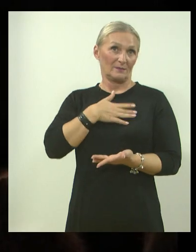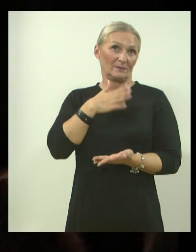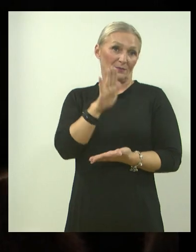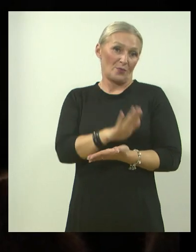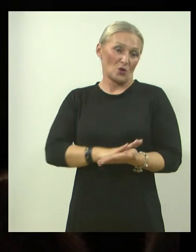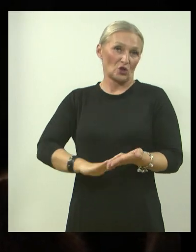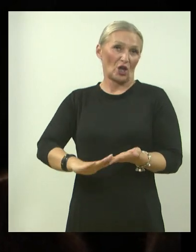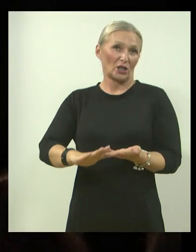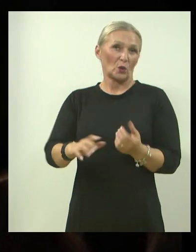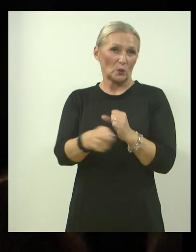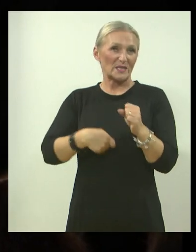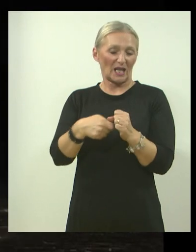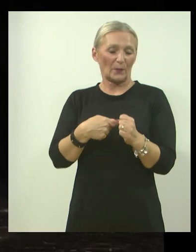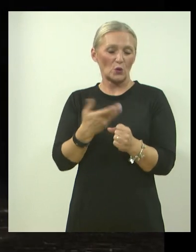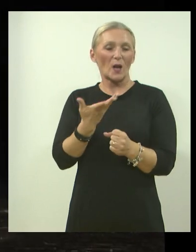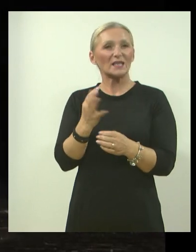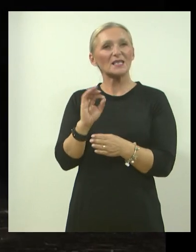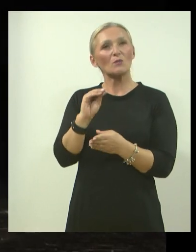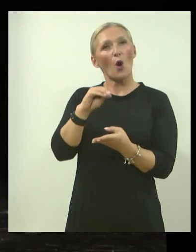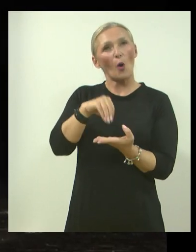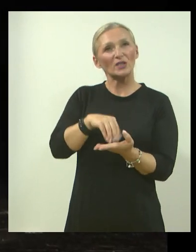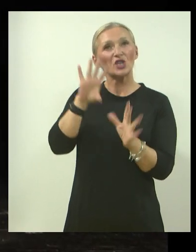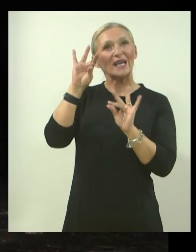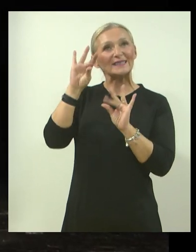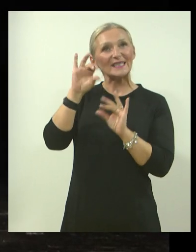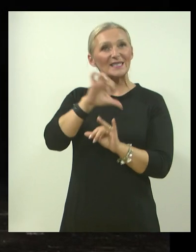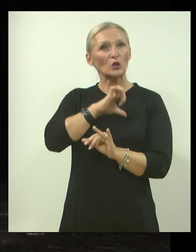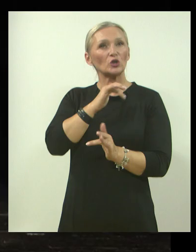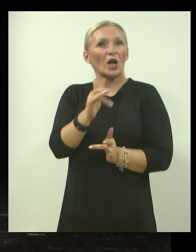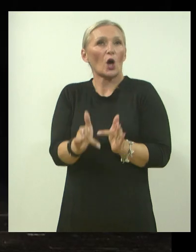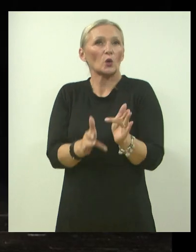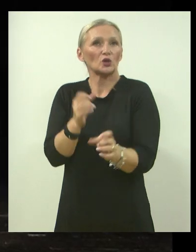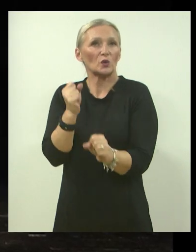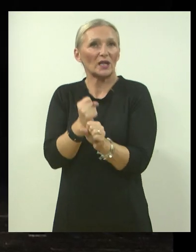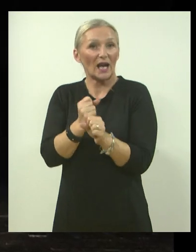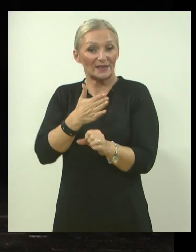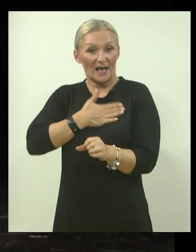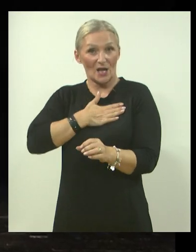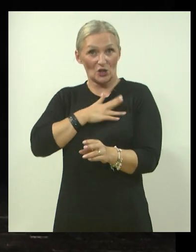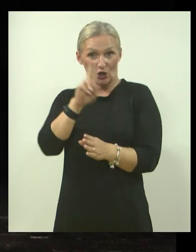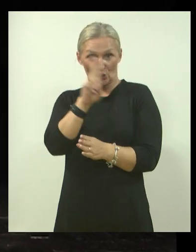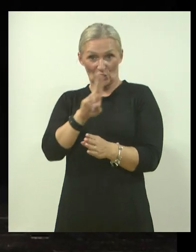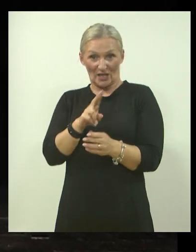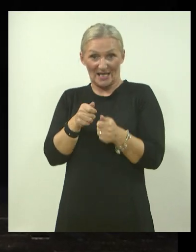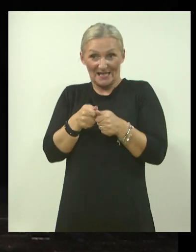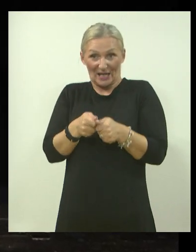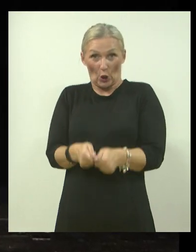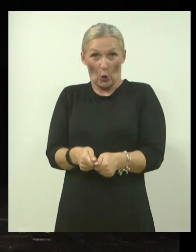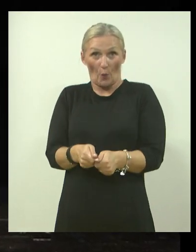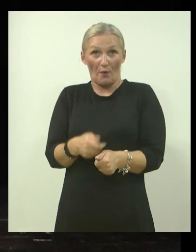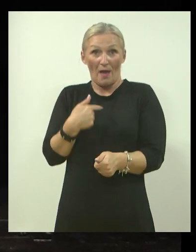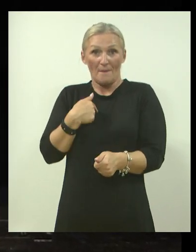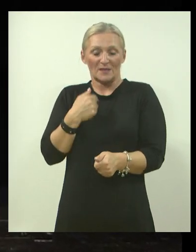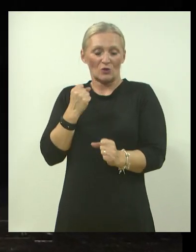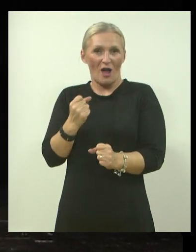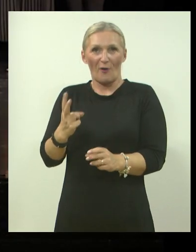započeli već u srpnju kad smo obilježili 10 godina kontinuiranog rada našeg čitetelskog kluba na koji smo jako